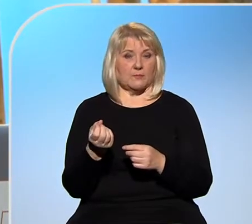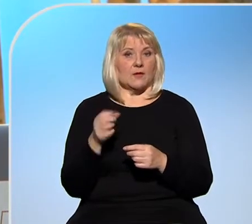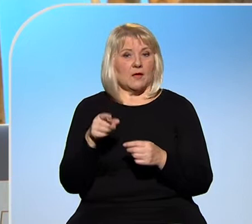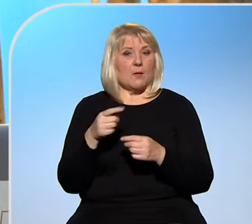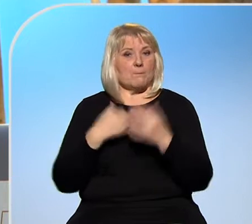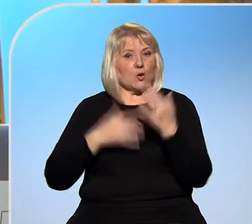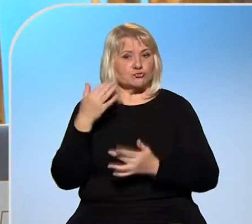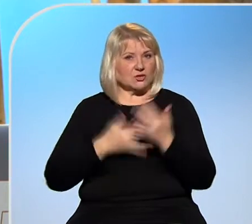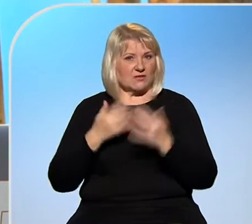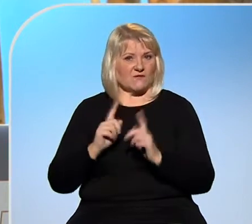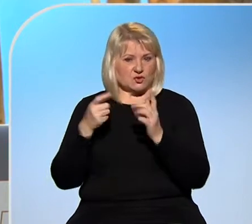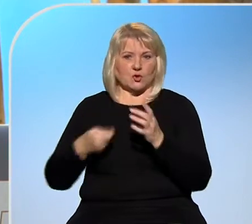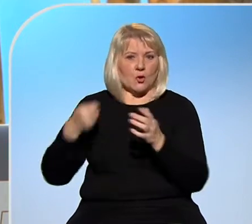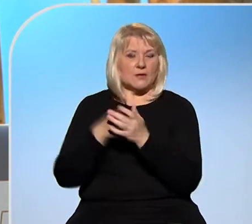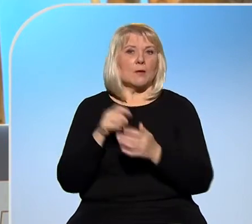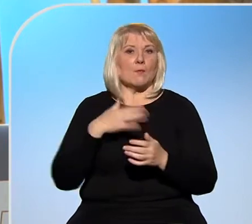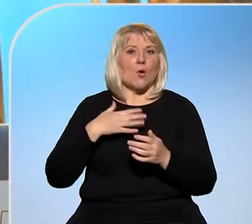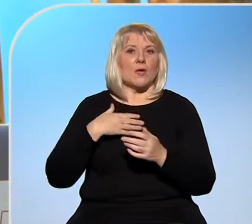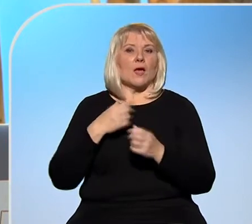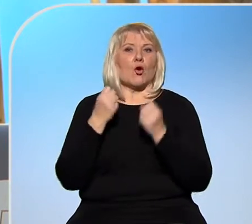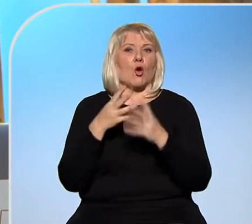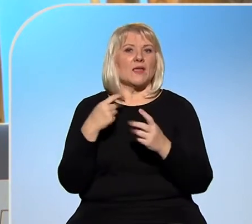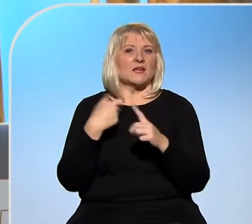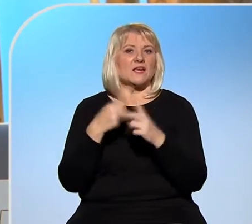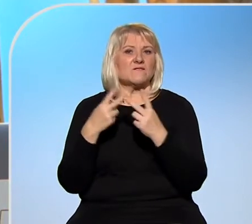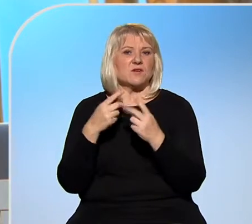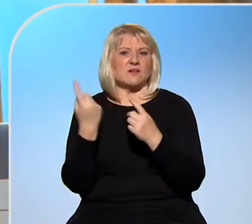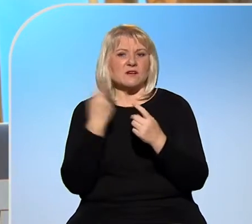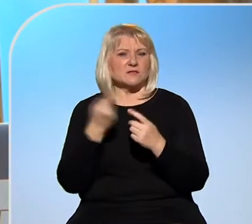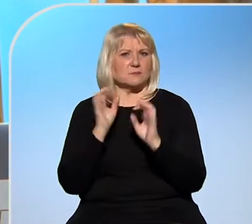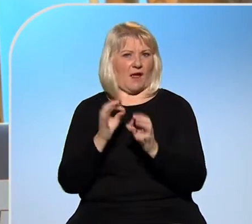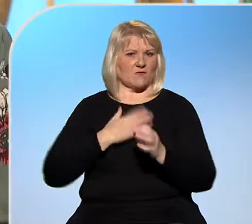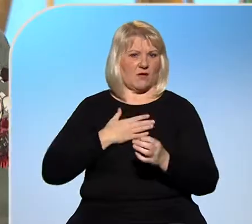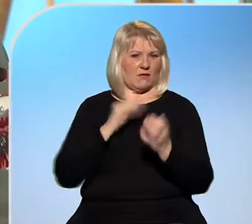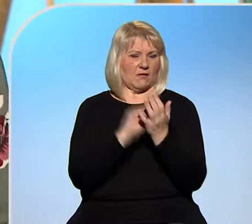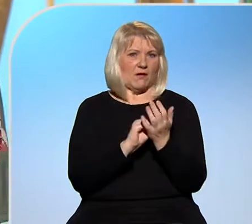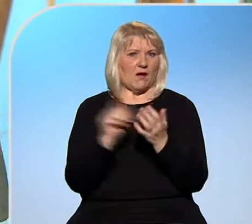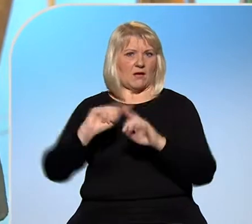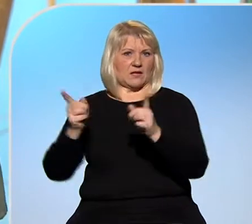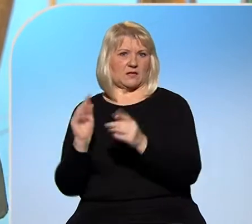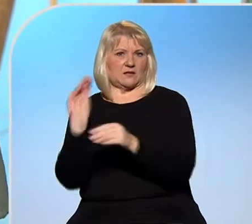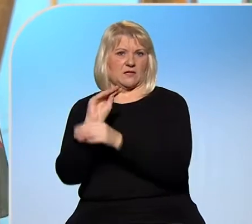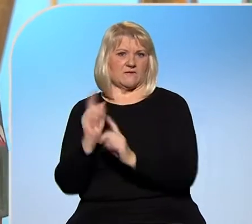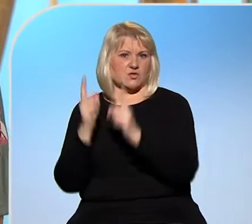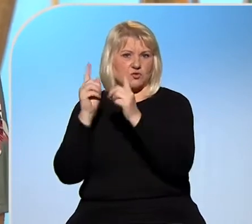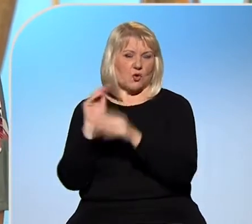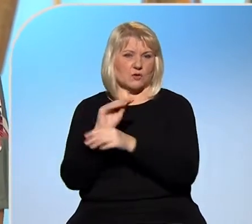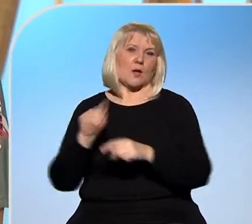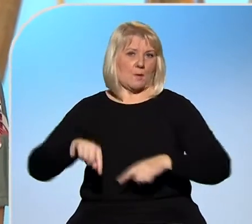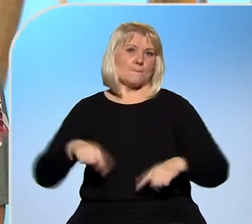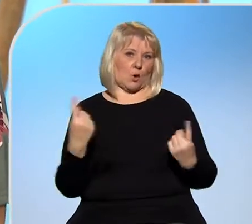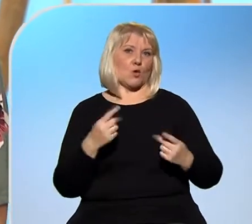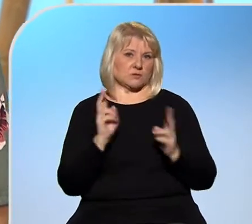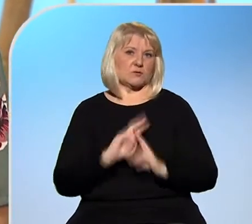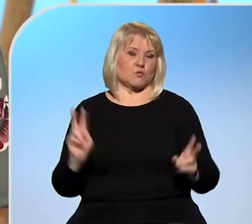podepsali, případně s zálejným dodavatelem. A to potom samozřejmě se dá řešit. Jenom pouze reklamací. Moc děkuji za informace, které jste nám